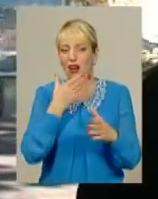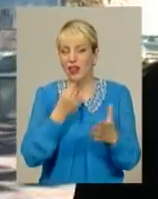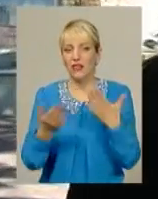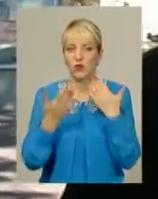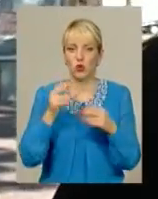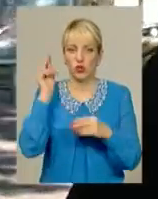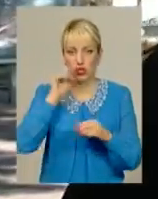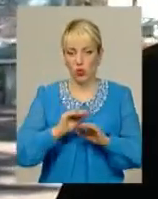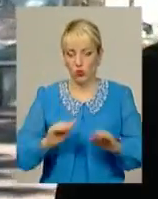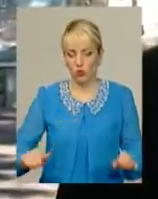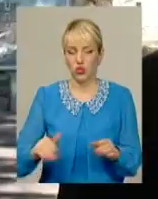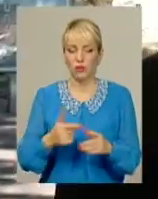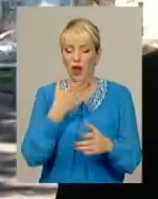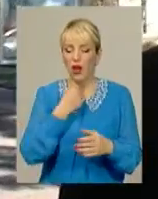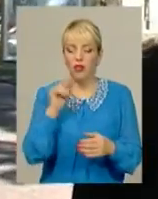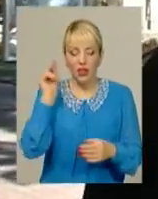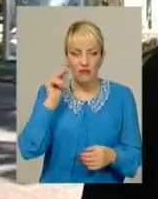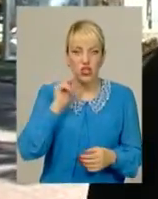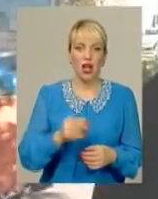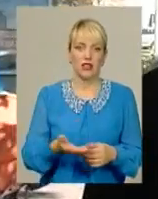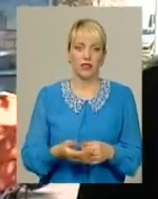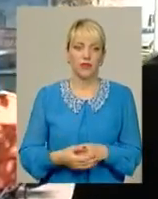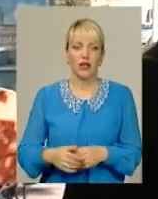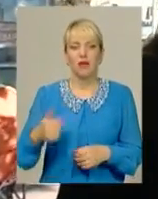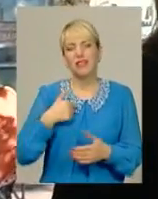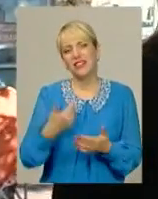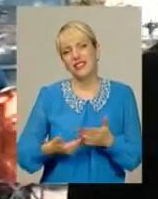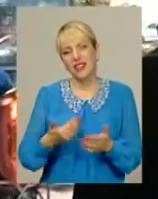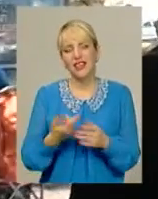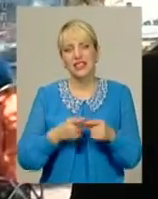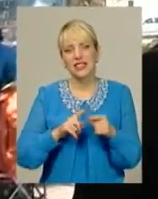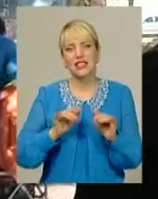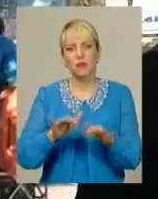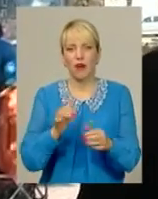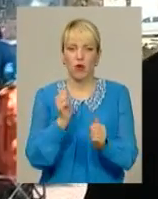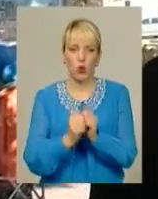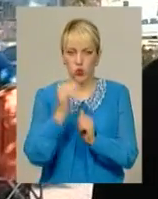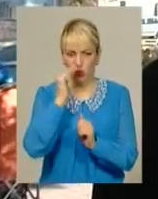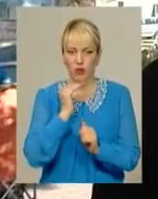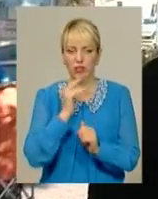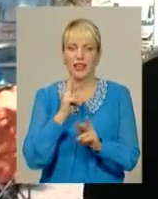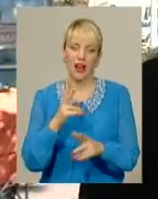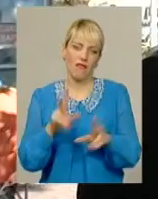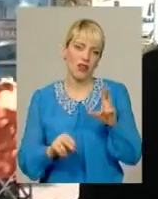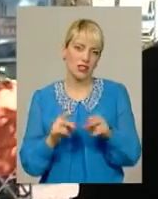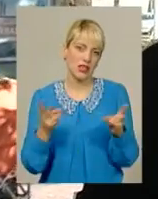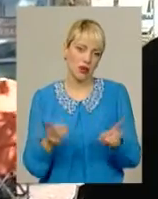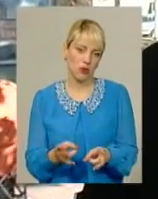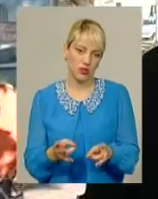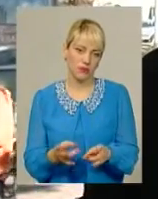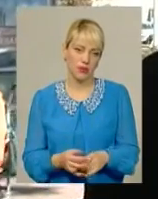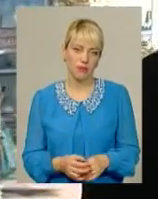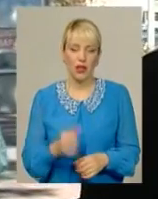їхнє навчання, щоб вони навчалися. Мені здається, це справа кожного батька, як він вважає за потрібне.